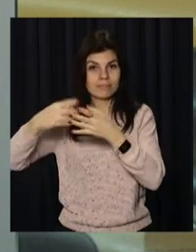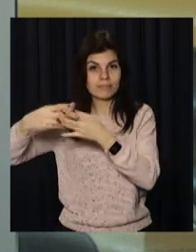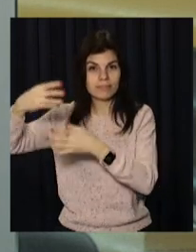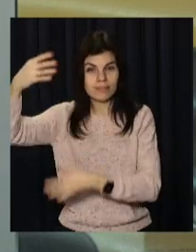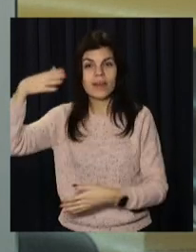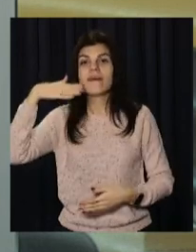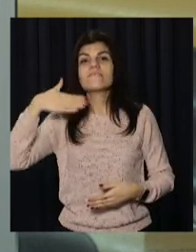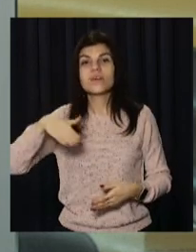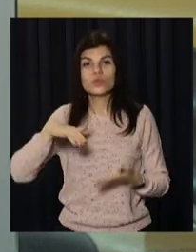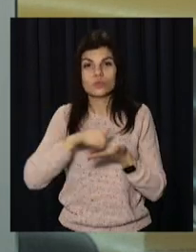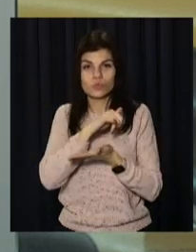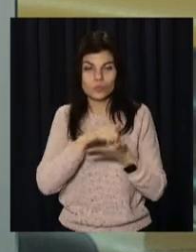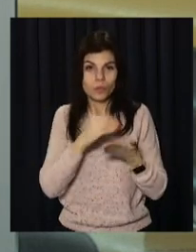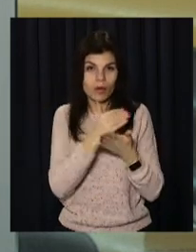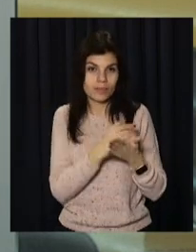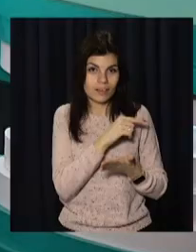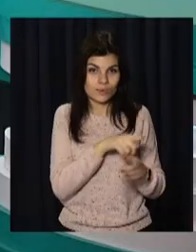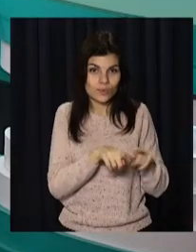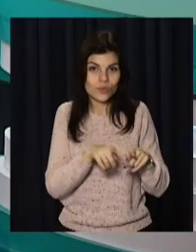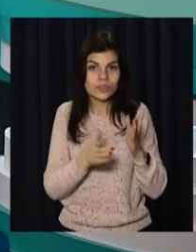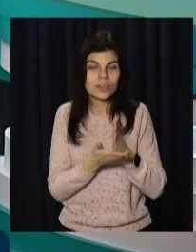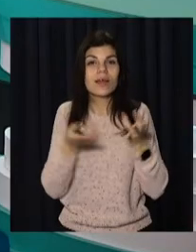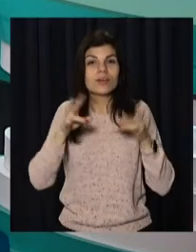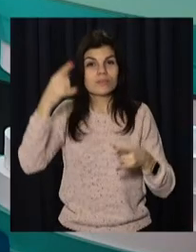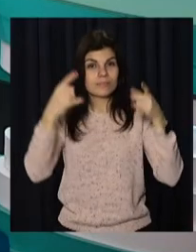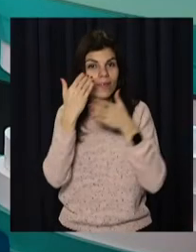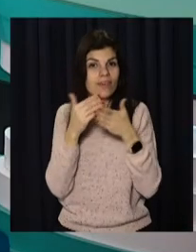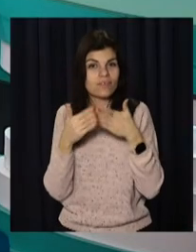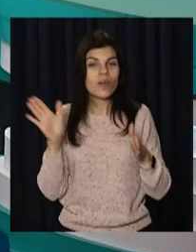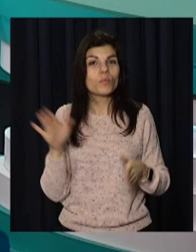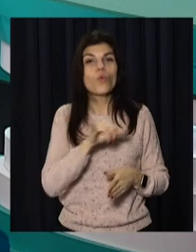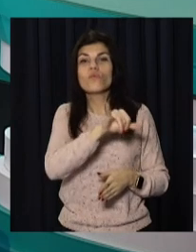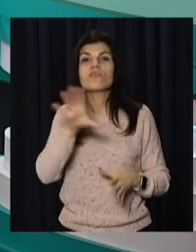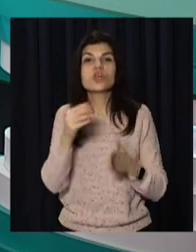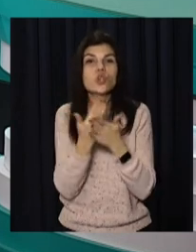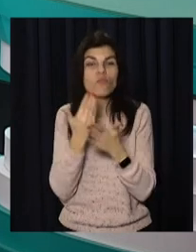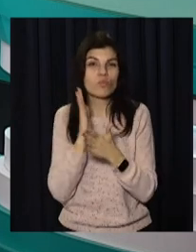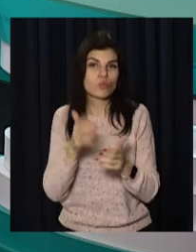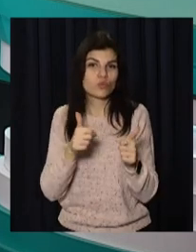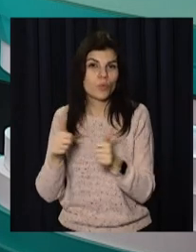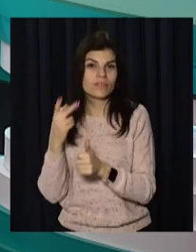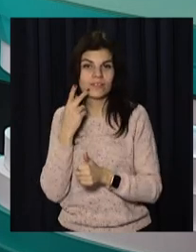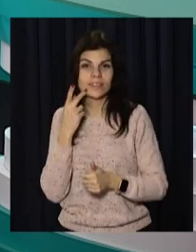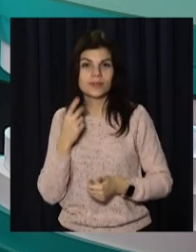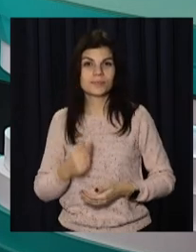Сюжети переглядайте на нашому ютуб-каналі. Залишайтеся з відкритим та нехай всі новини будуть добрими.